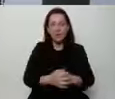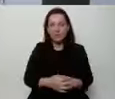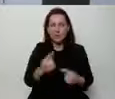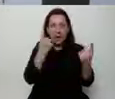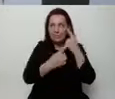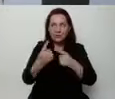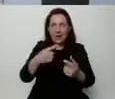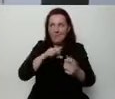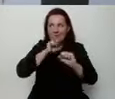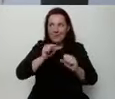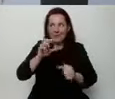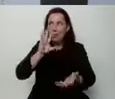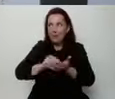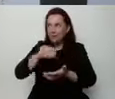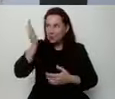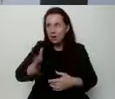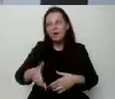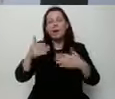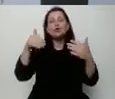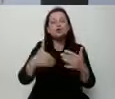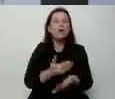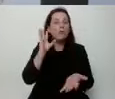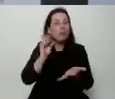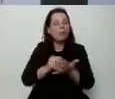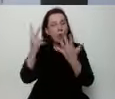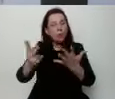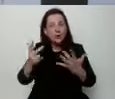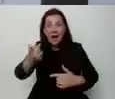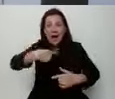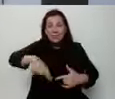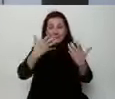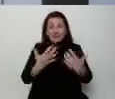usłyszę. A jednak, a my chcemy mówić o przeszłości.